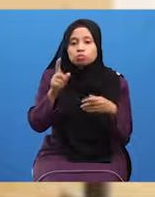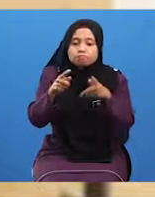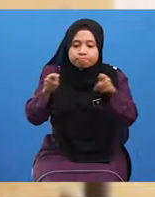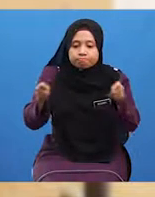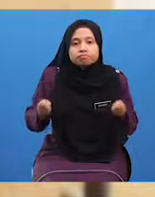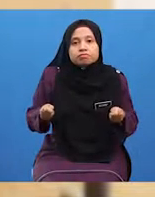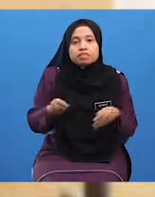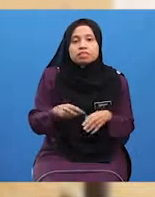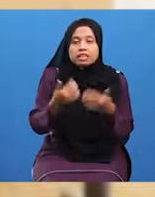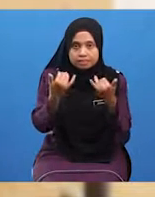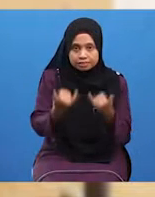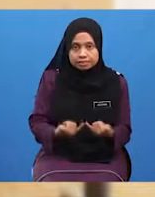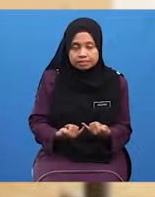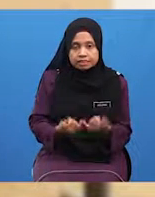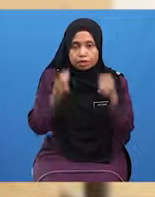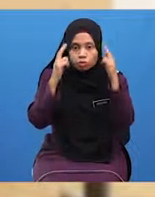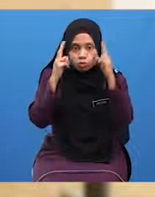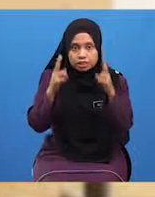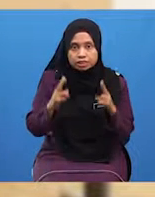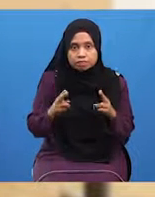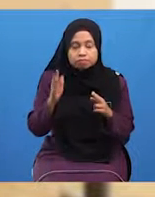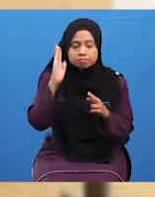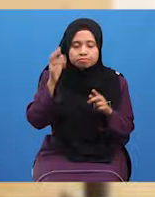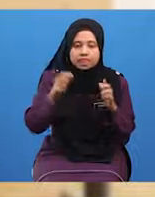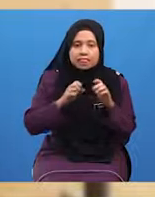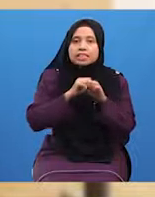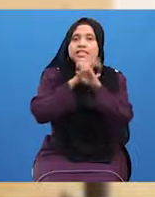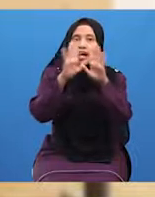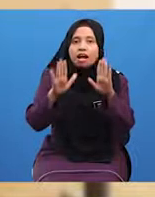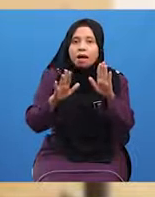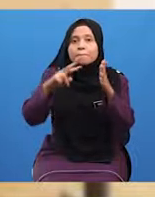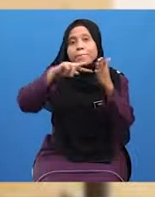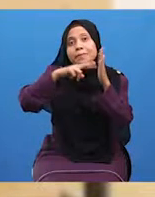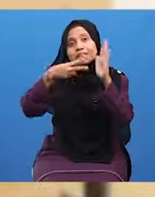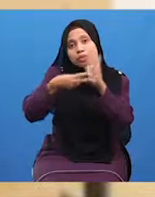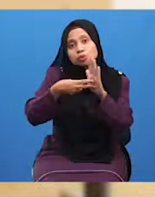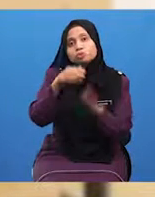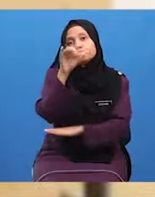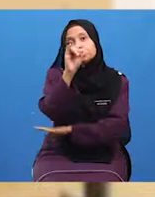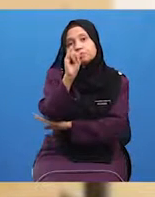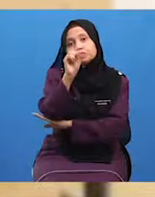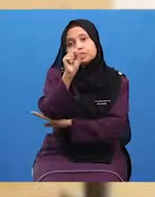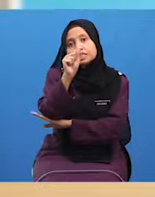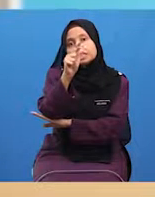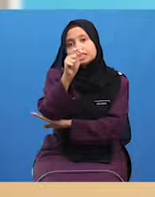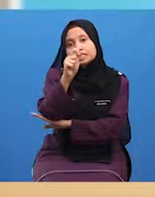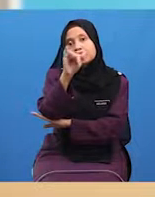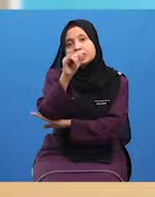Sekarang, ustazah akan cerangkan Apakah maksud istinjak?